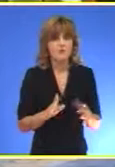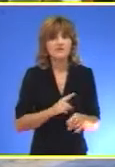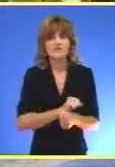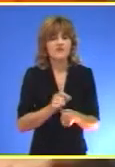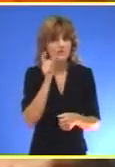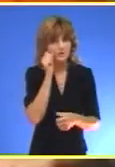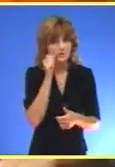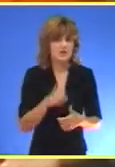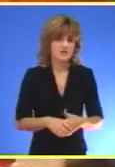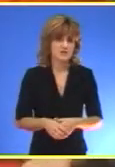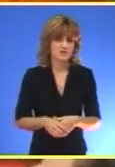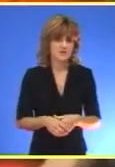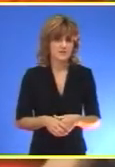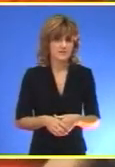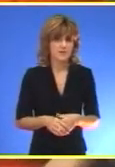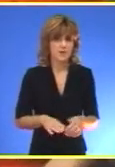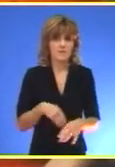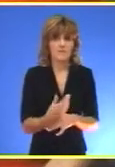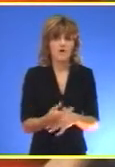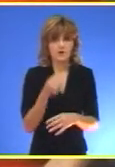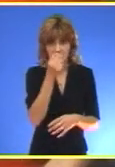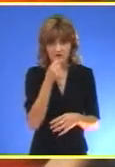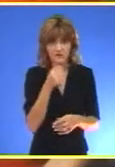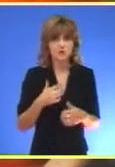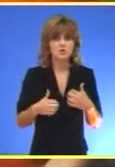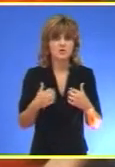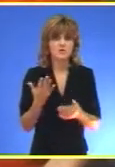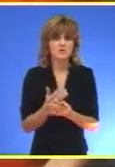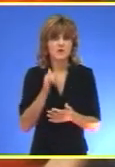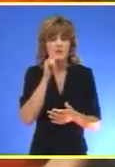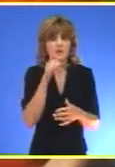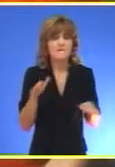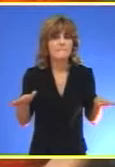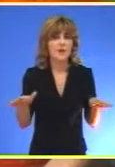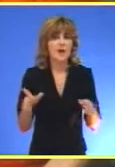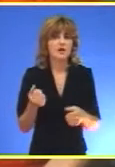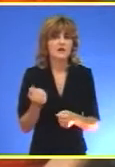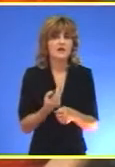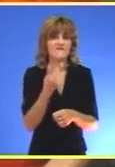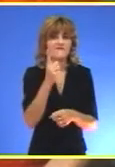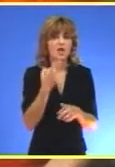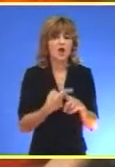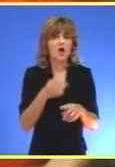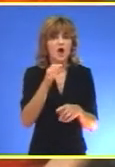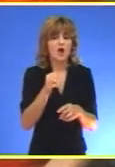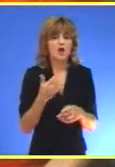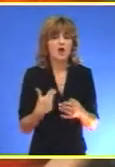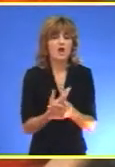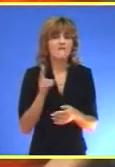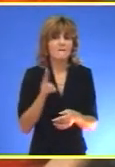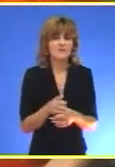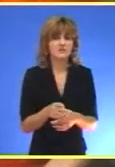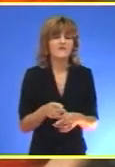svim sugrađenima? Proteklog vikenda subotito su posjetili piloti aerokluba Vihor iz Nove Pazove Klub